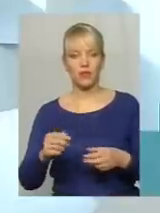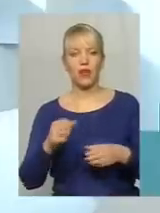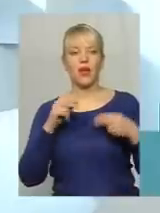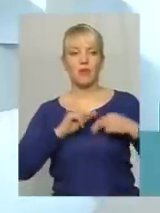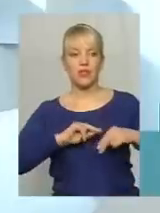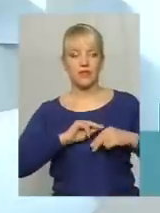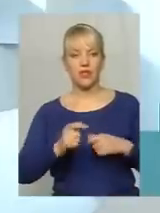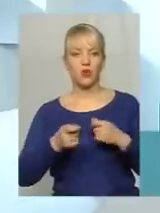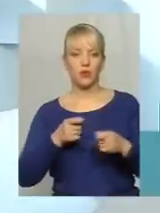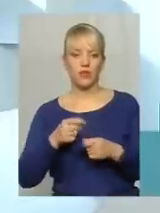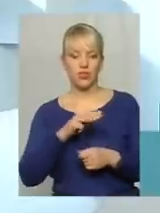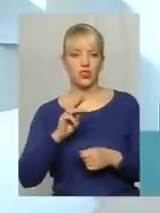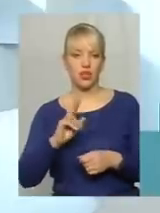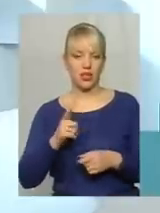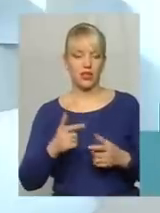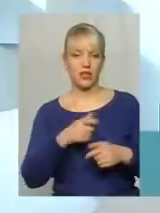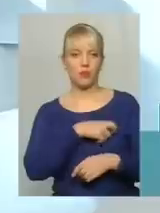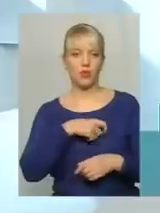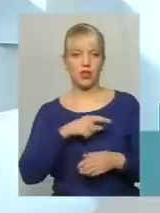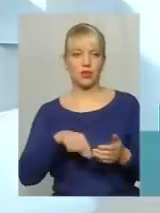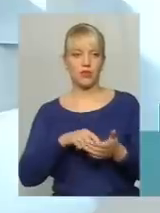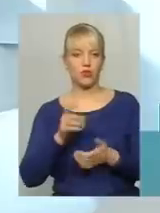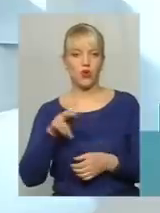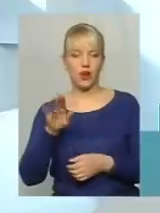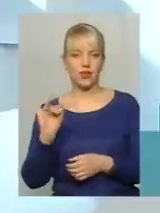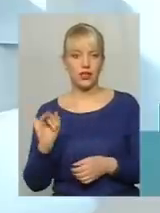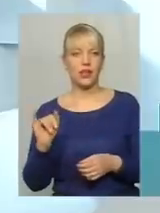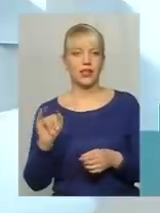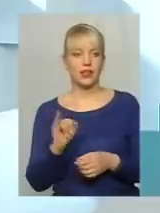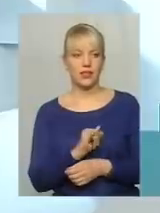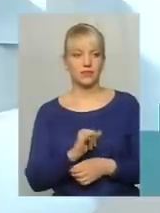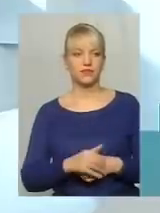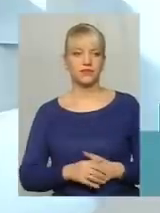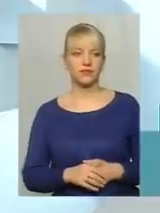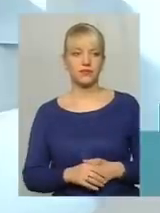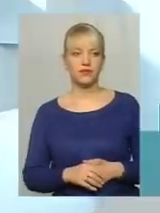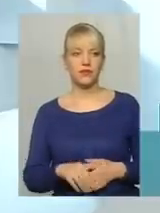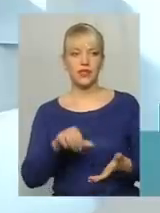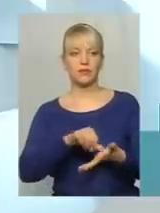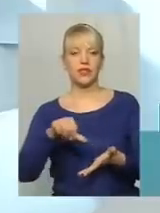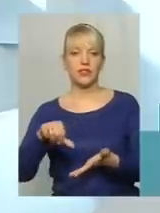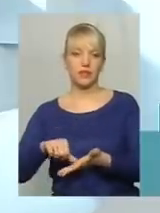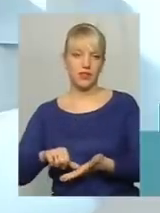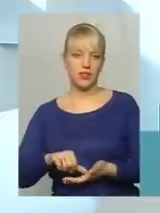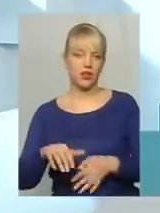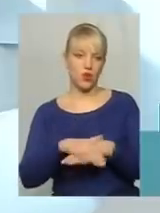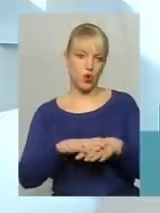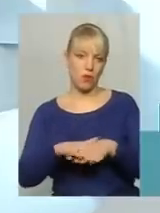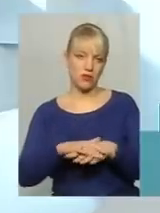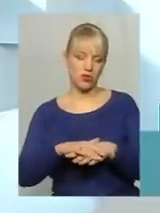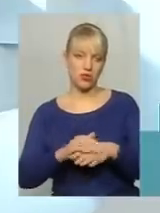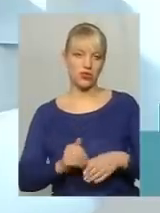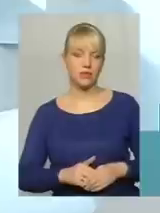ЖКГ, депутати міської ради і представники громадськості.